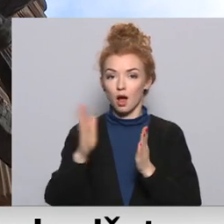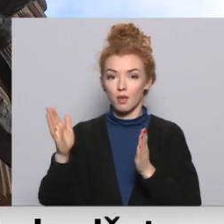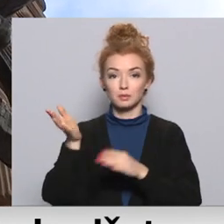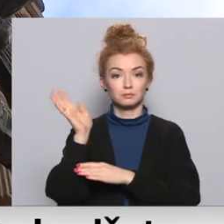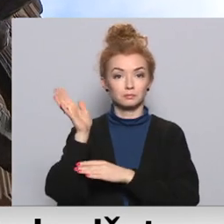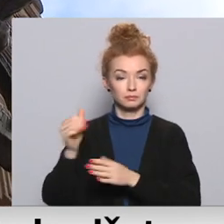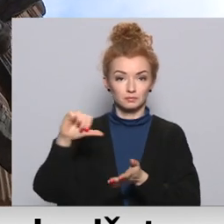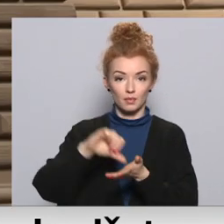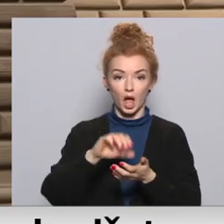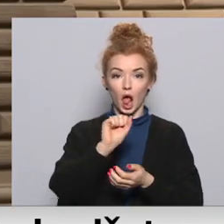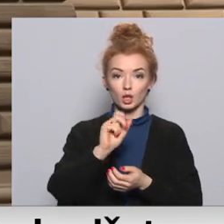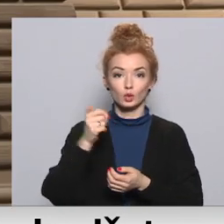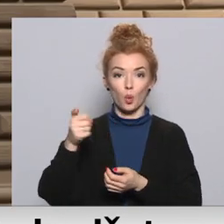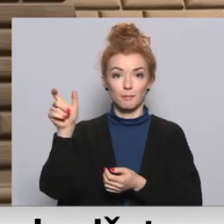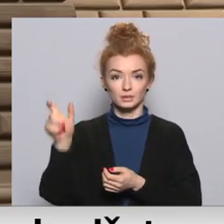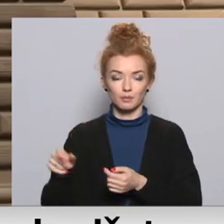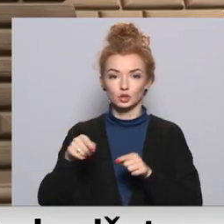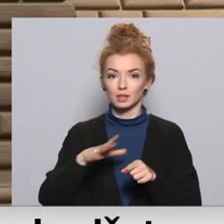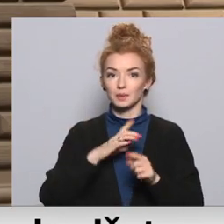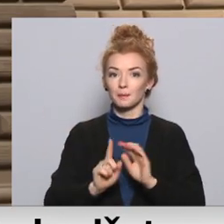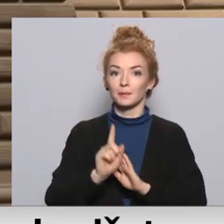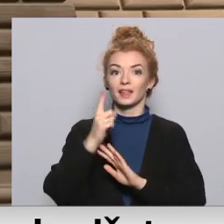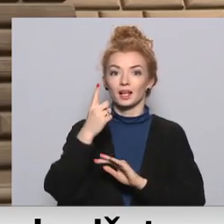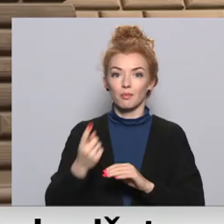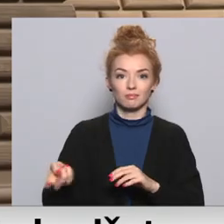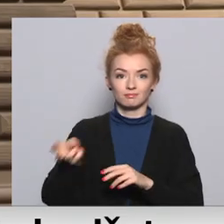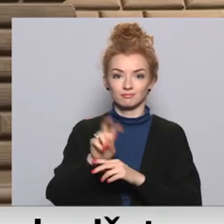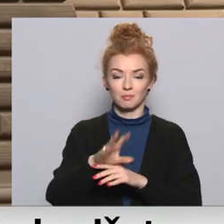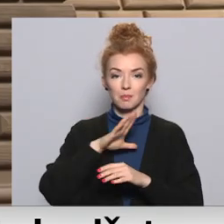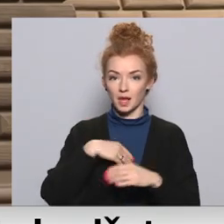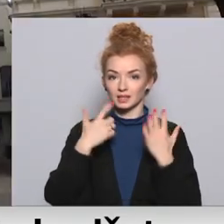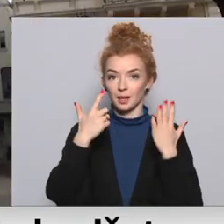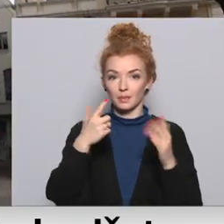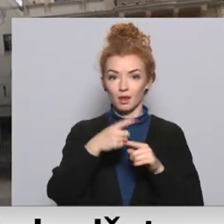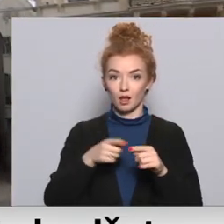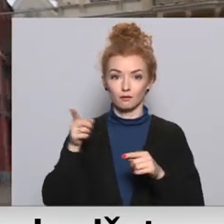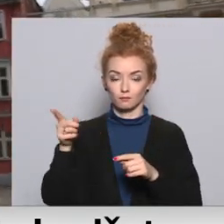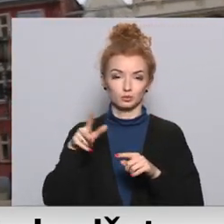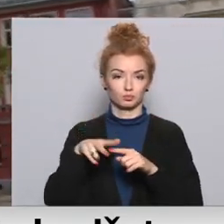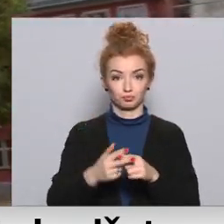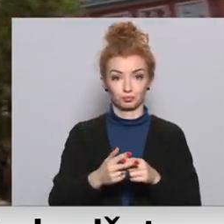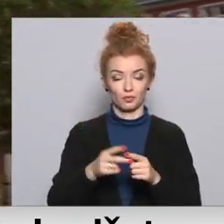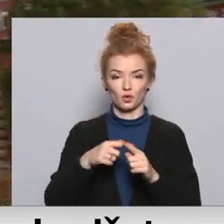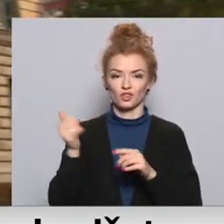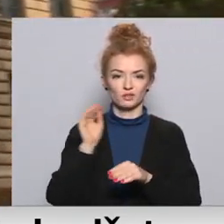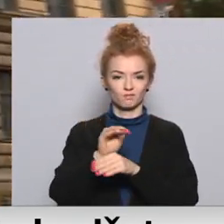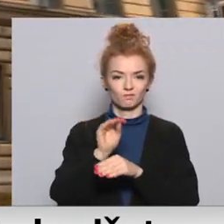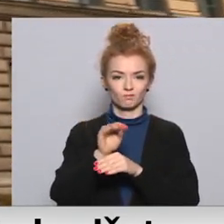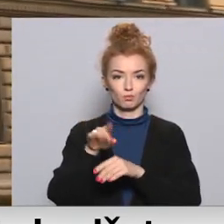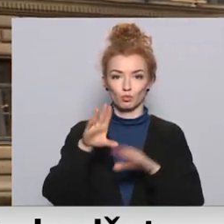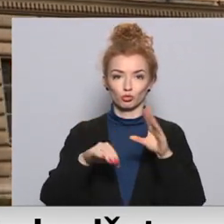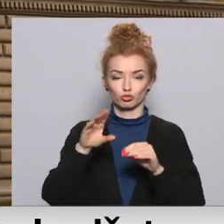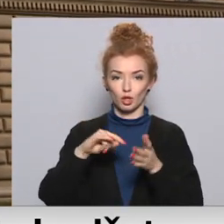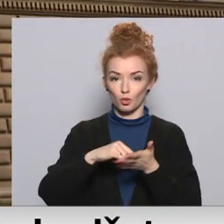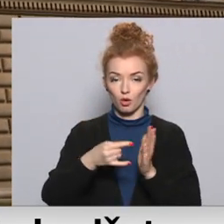deputāts Aldis Gobzems, kuram šī bija pirmā sājumas sēdi pēc septiņu sēžu pārtraukumu. Viņš kritisēja valdības sagatavoto budžeta projektu,